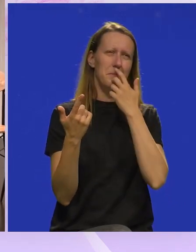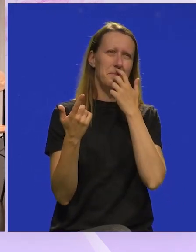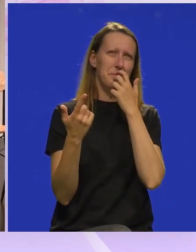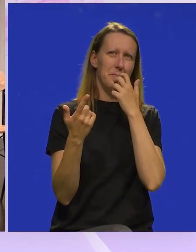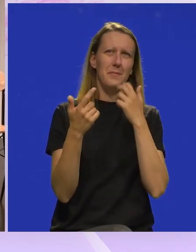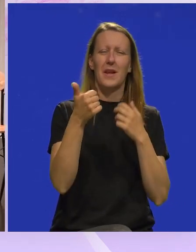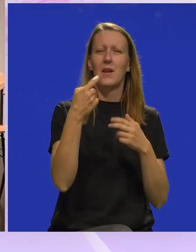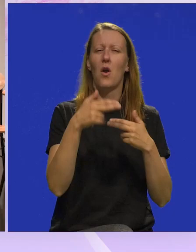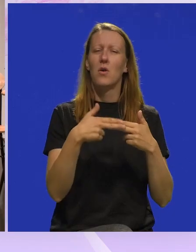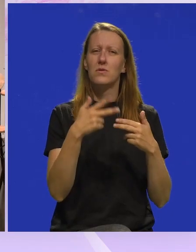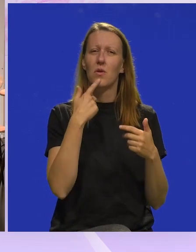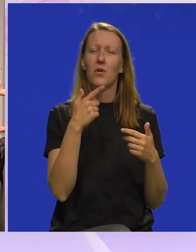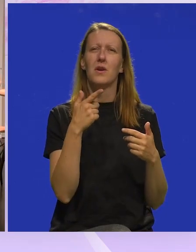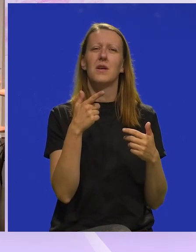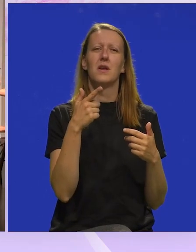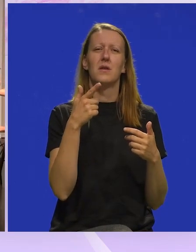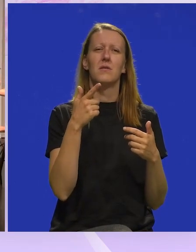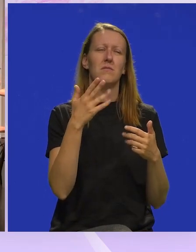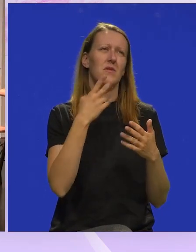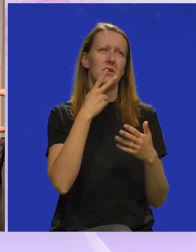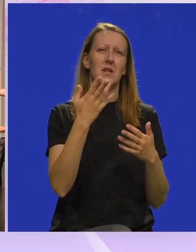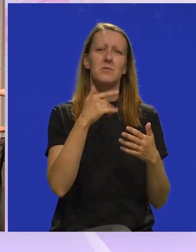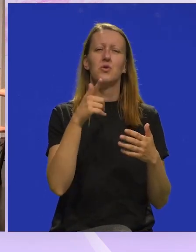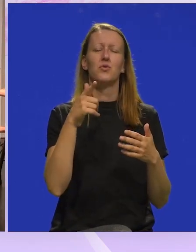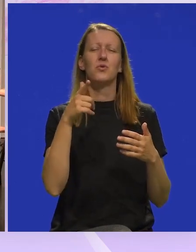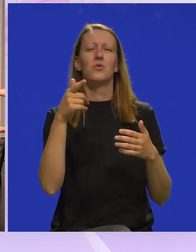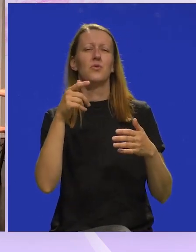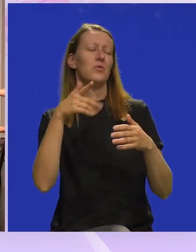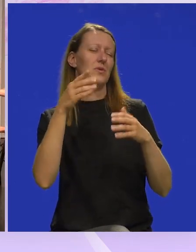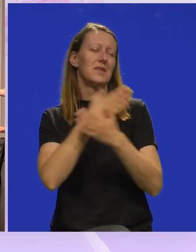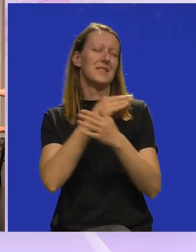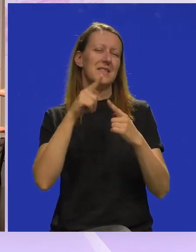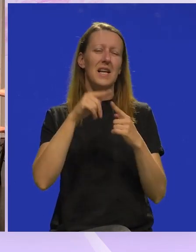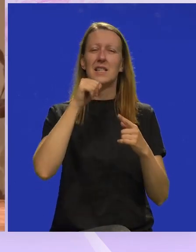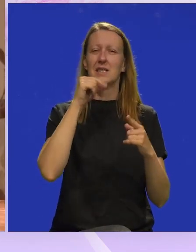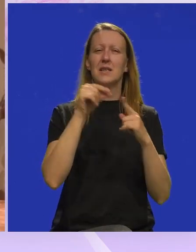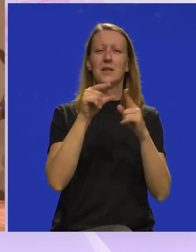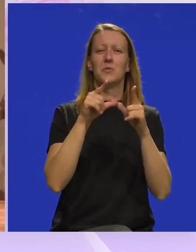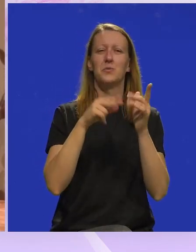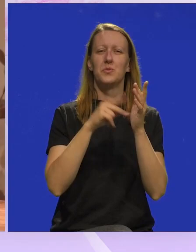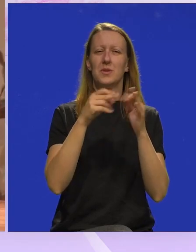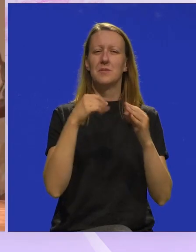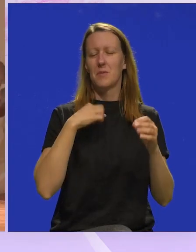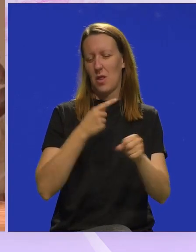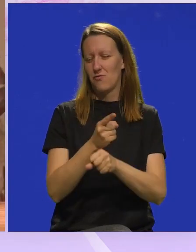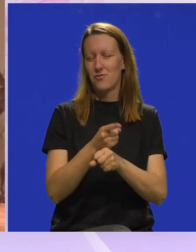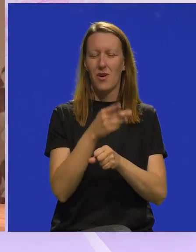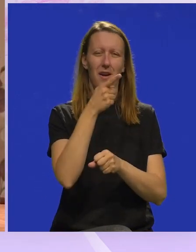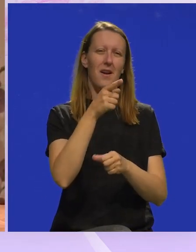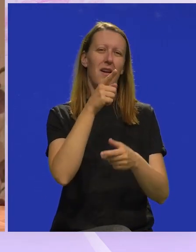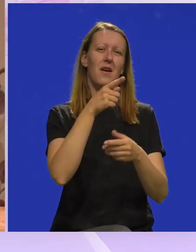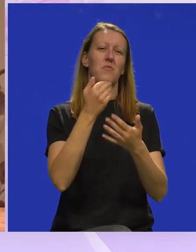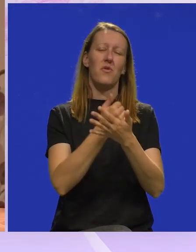jedan odnos koji je onako kultni odnos između zeta i punice. Mi smo se se time našalili, Goran je